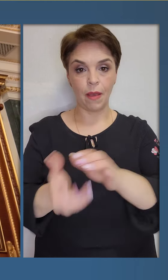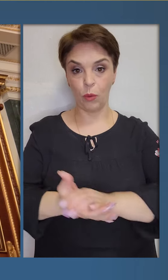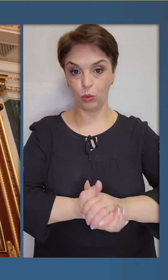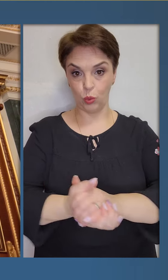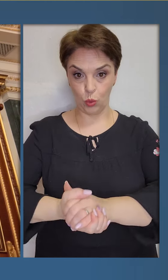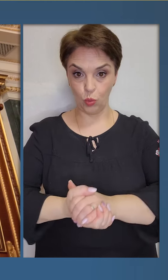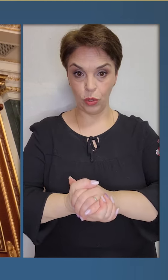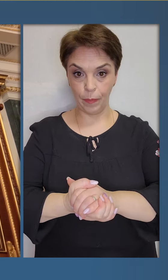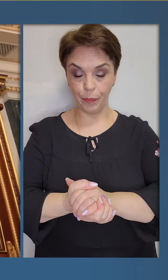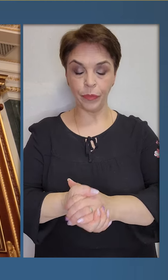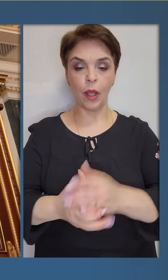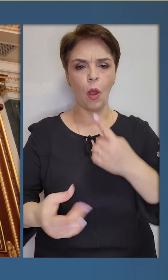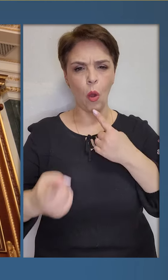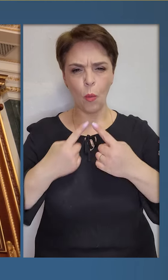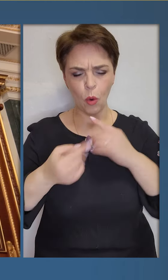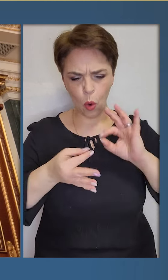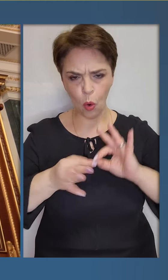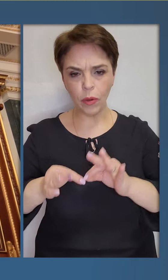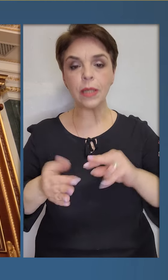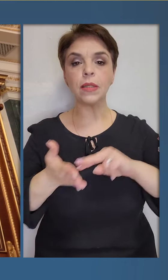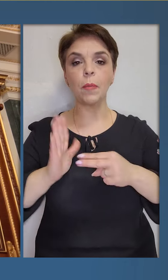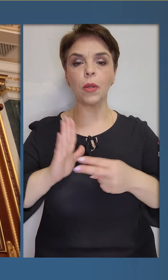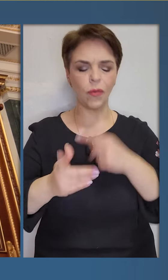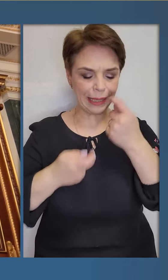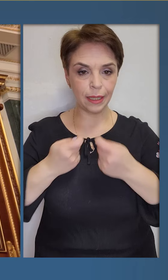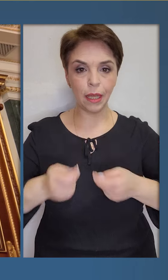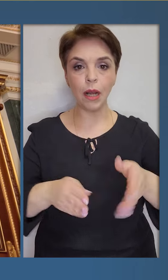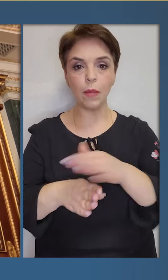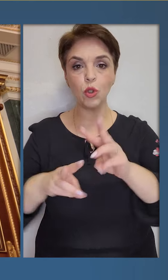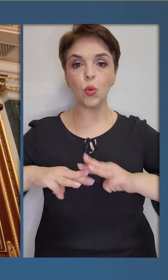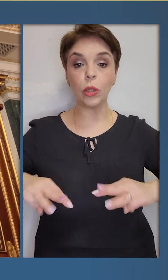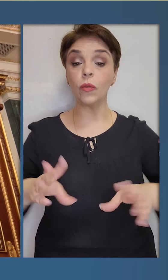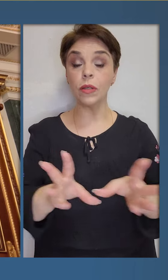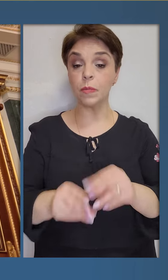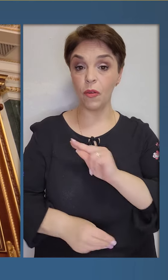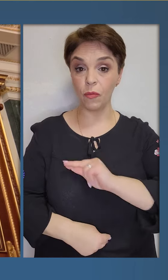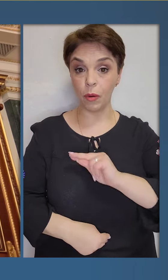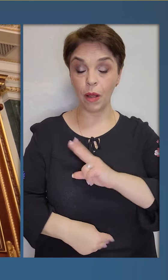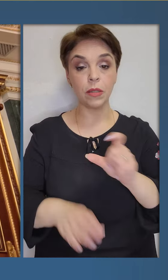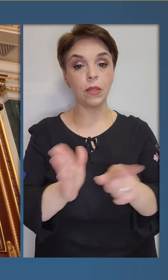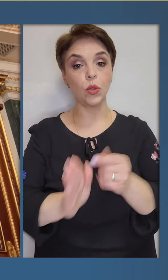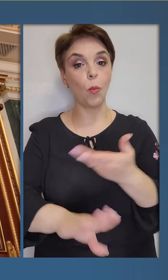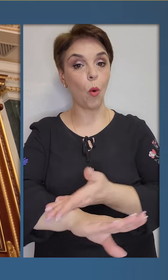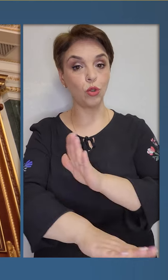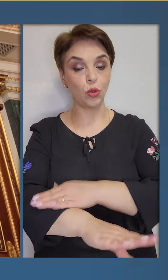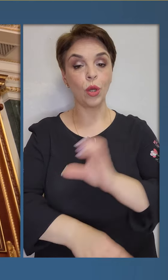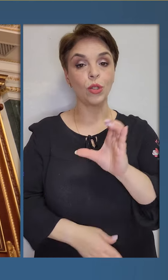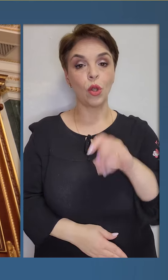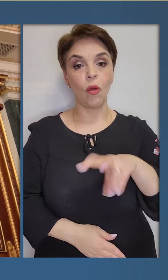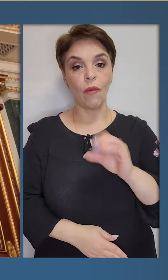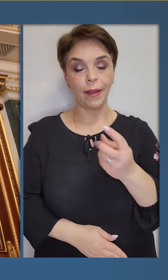Євросоюзі. Проговорили заплановані деталі міжурядової співпраці із Польщею,